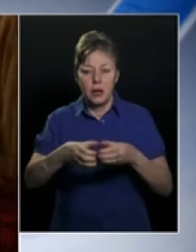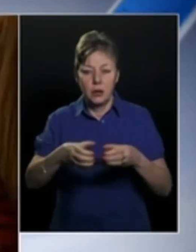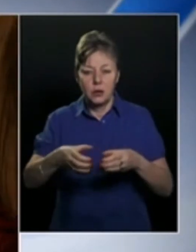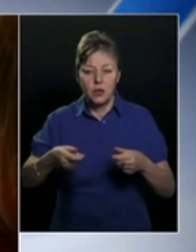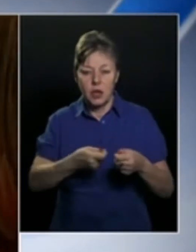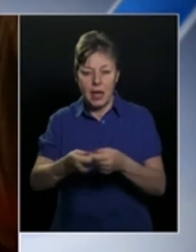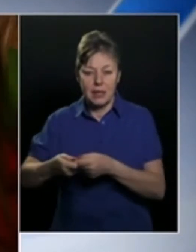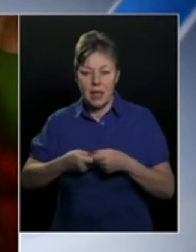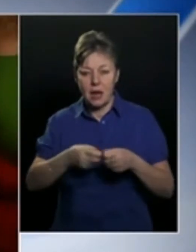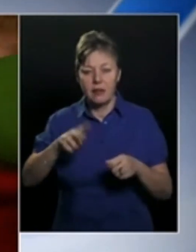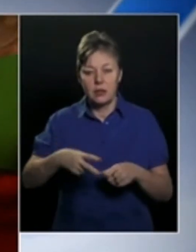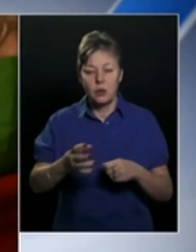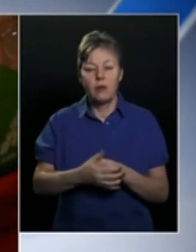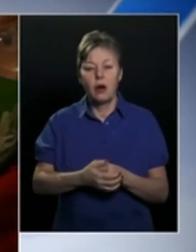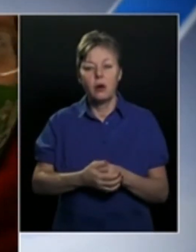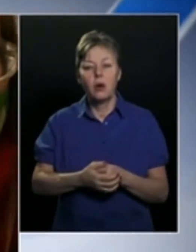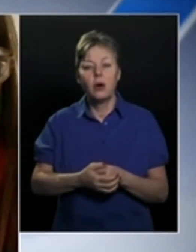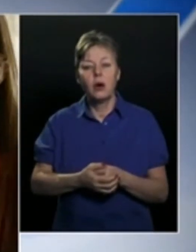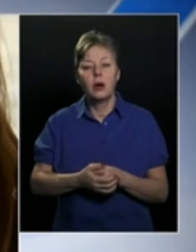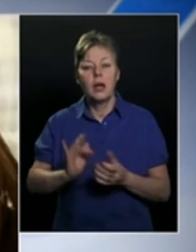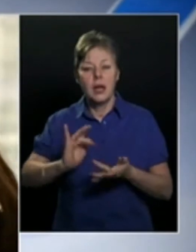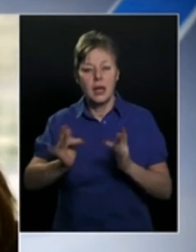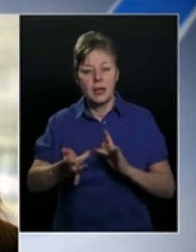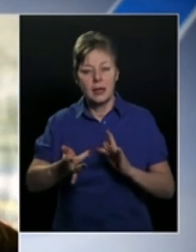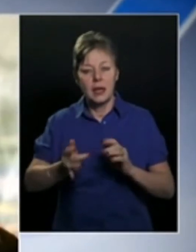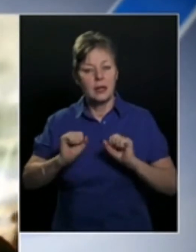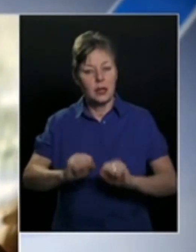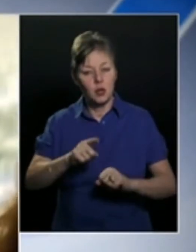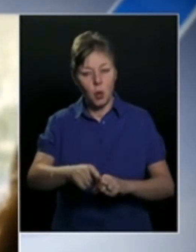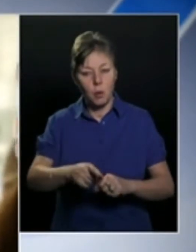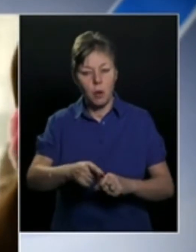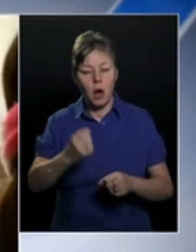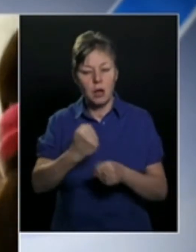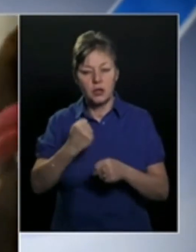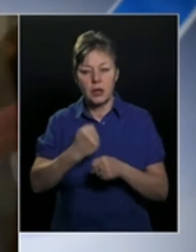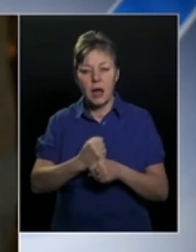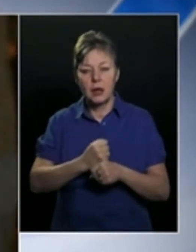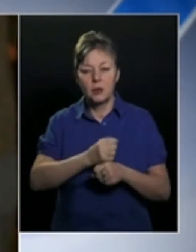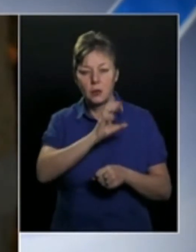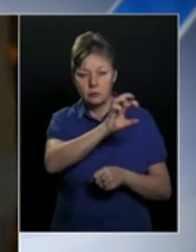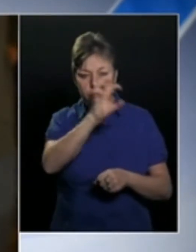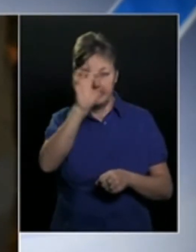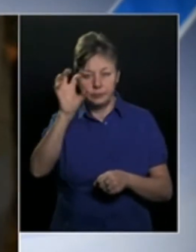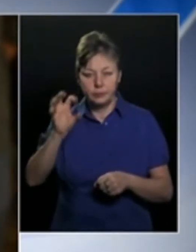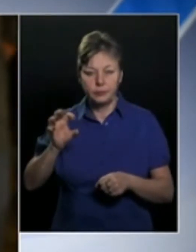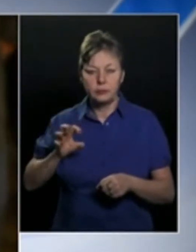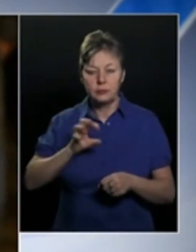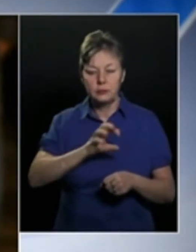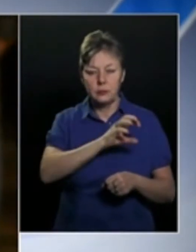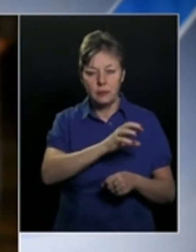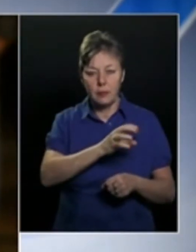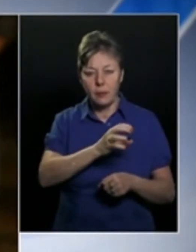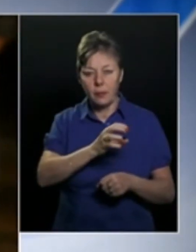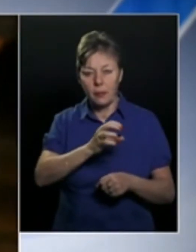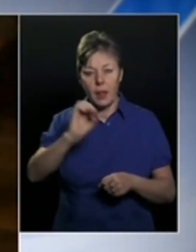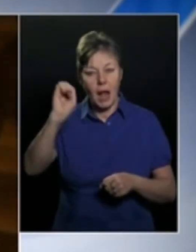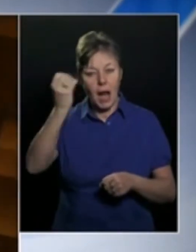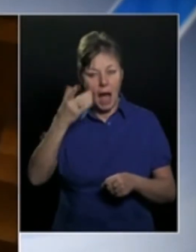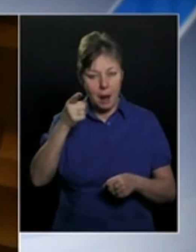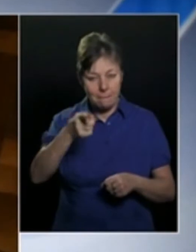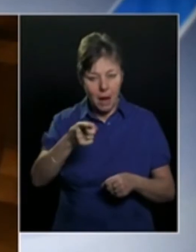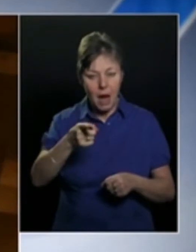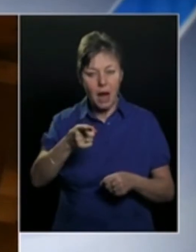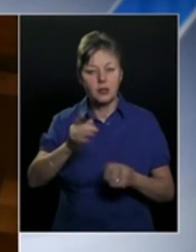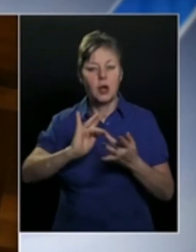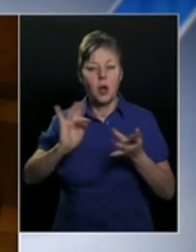közösségszervezőként dolgozom a VGK-nek. Online klubokat csinált a VGK-et. Minden kerületnek a lámpása köztük én